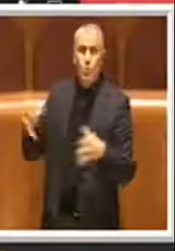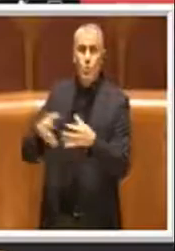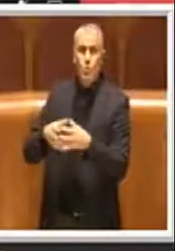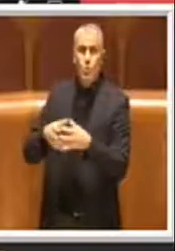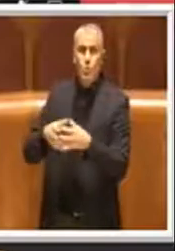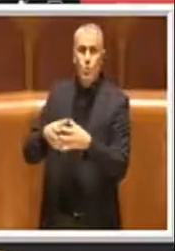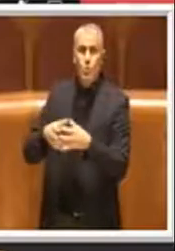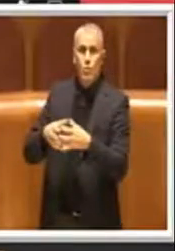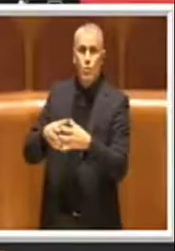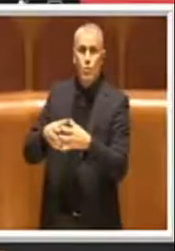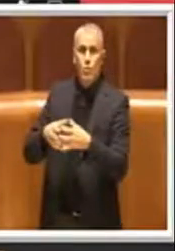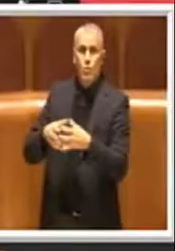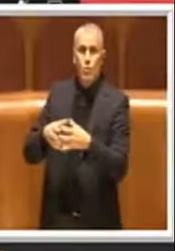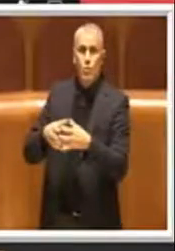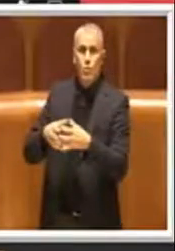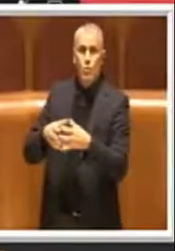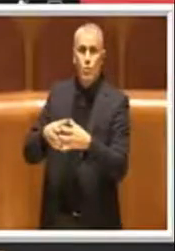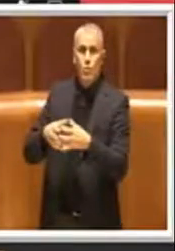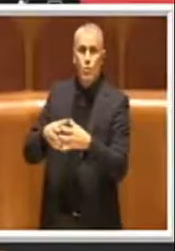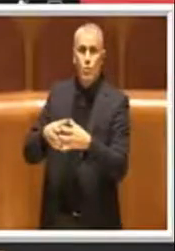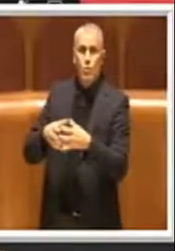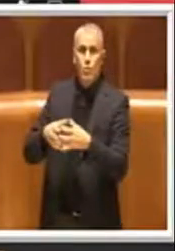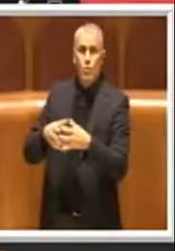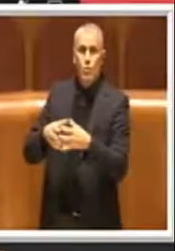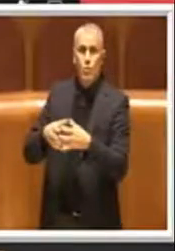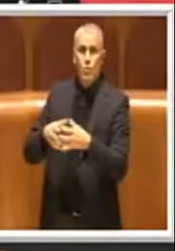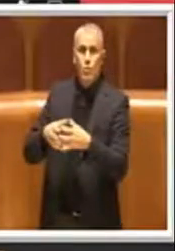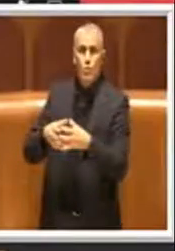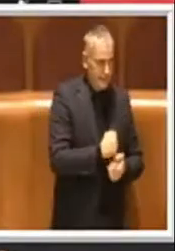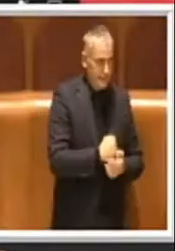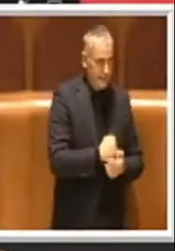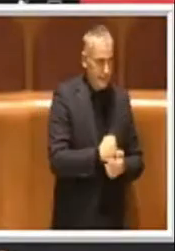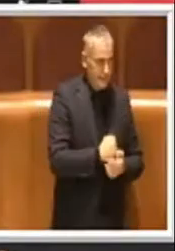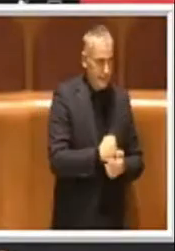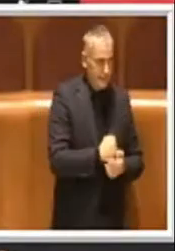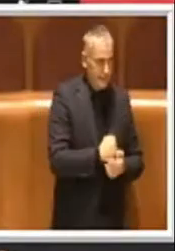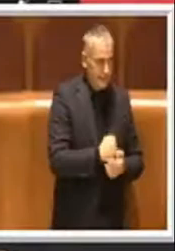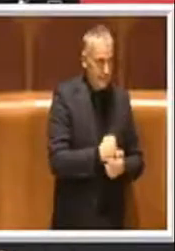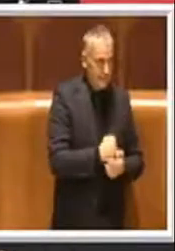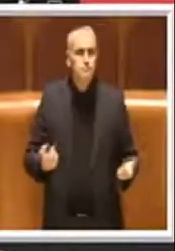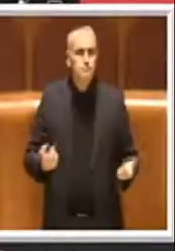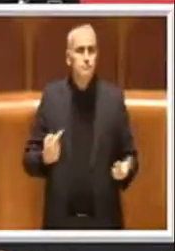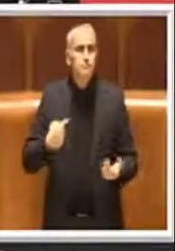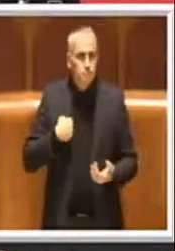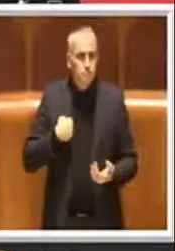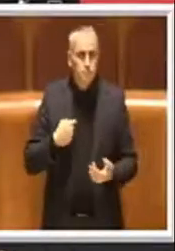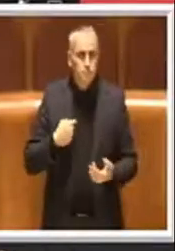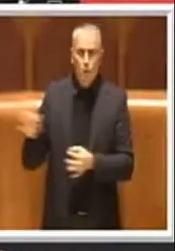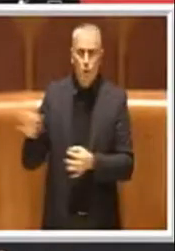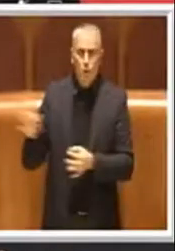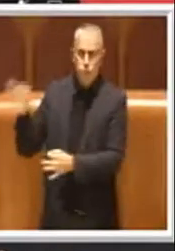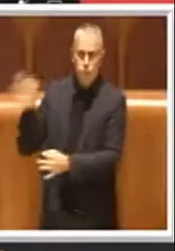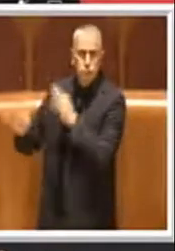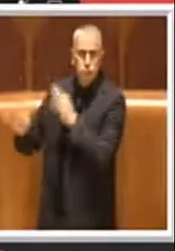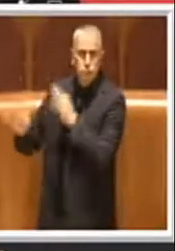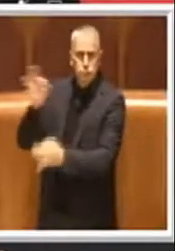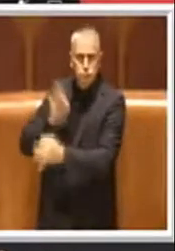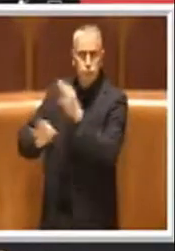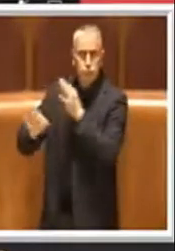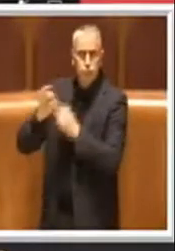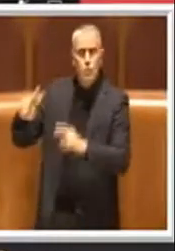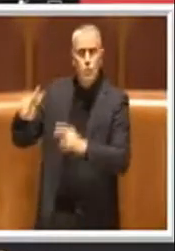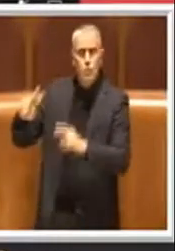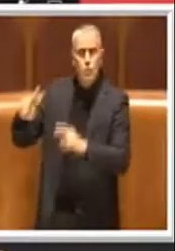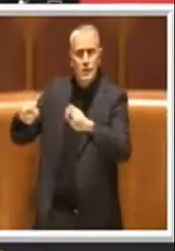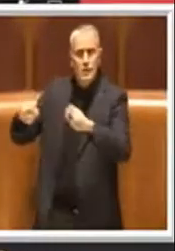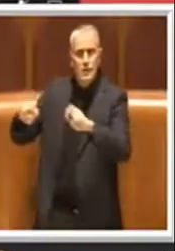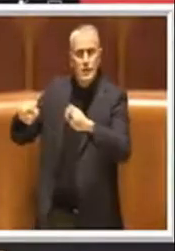Grazie Presidente, dunque io ho ascoltato ovviamente con molta attenzione tutte le analisi che sono